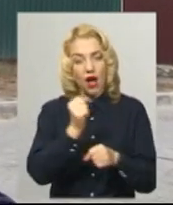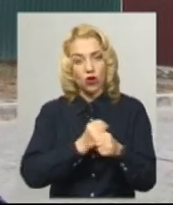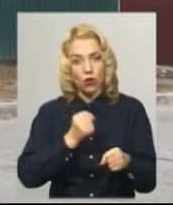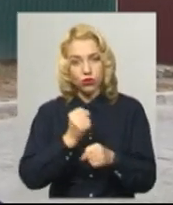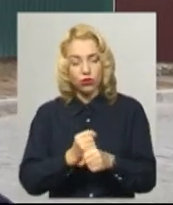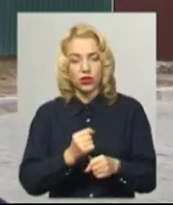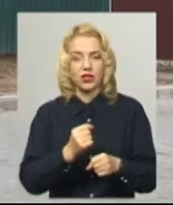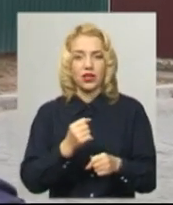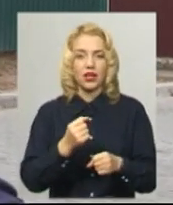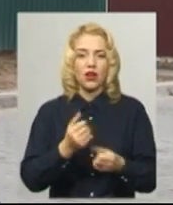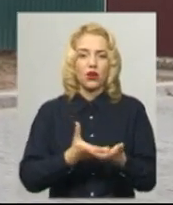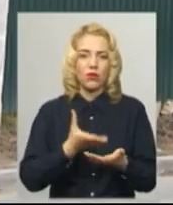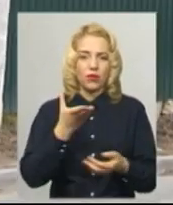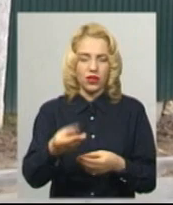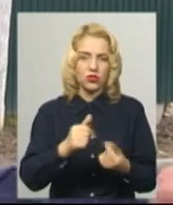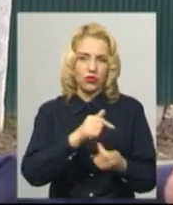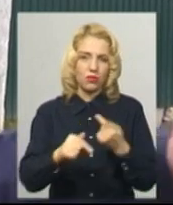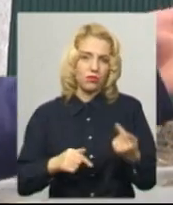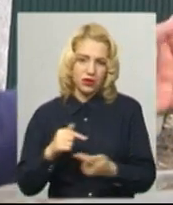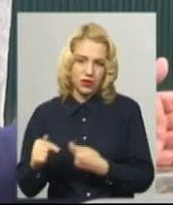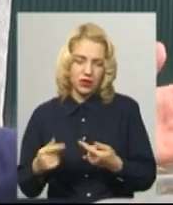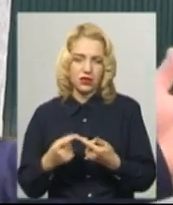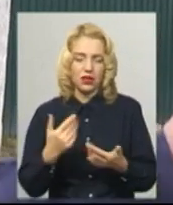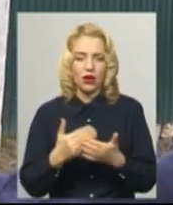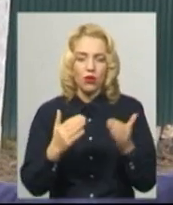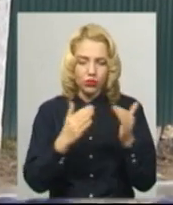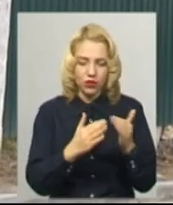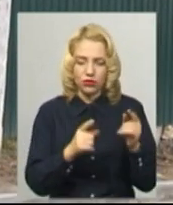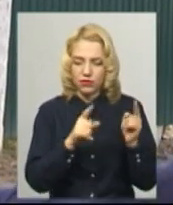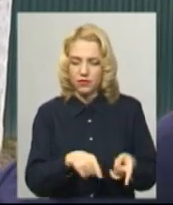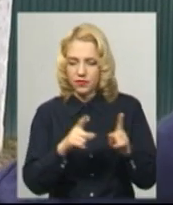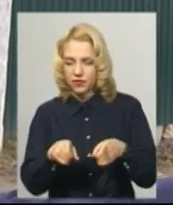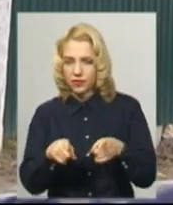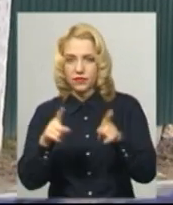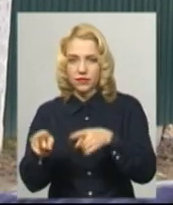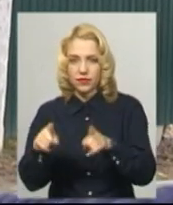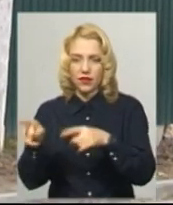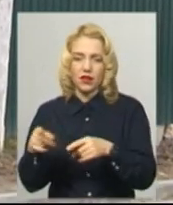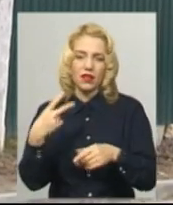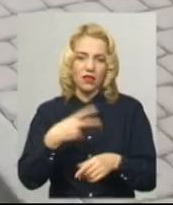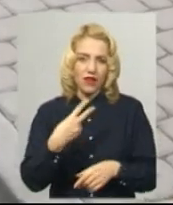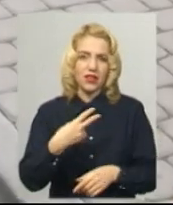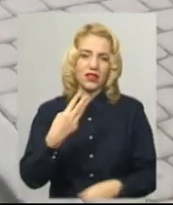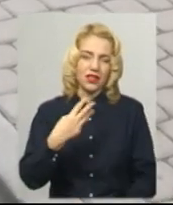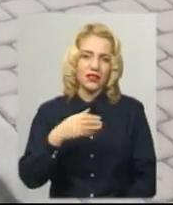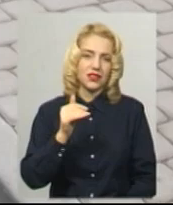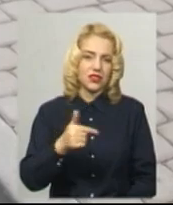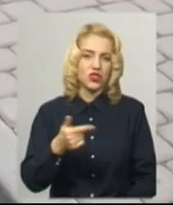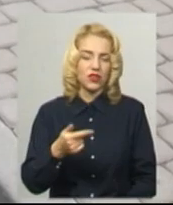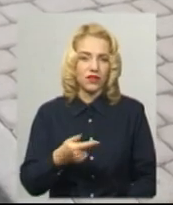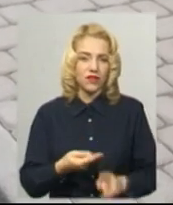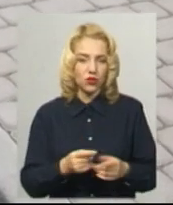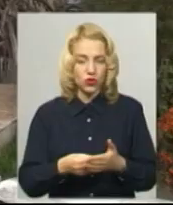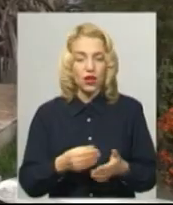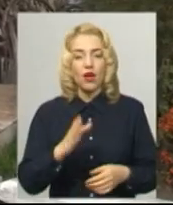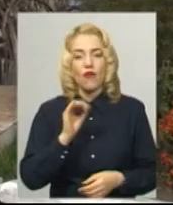вмощенню вруківки абсолютно бізнес. Приблизно від будинку до будинку вони вкладалися в межах 20-30 тисяч гривень. Юрій Войтов каже,